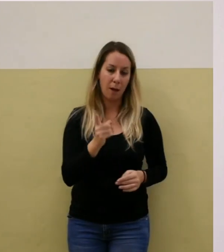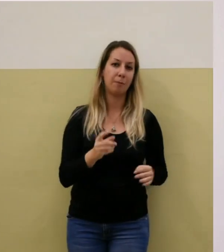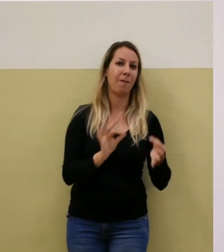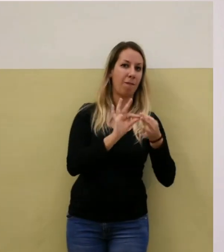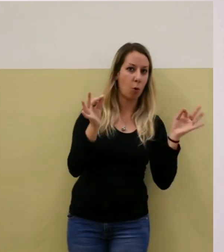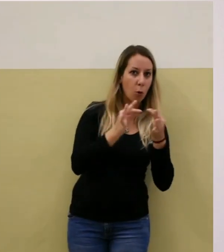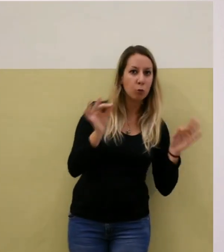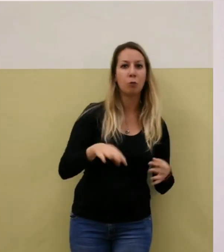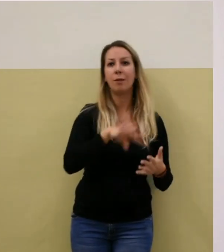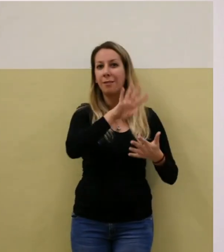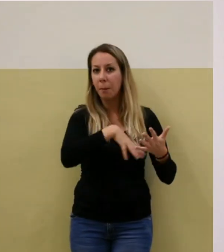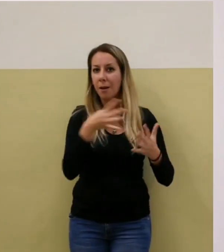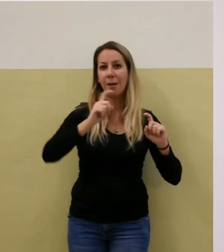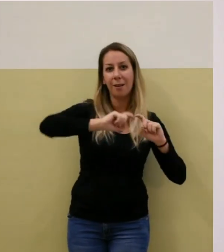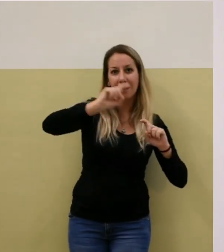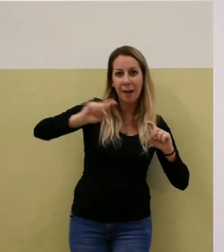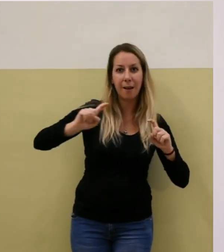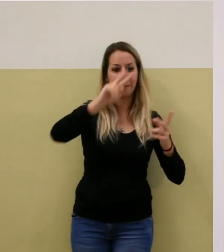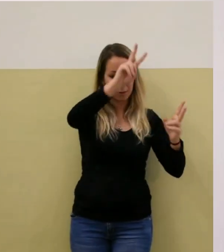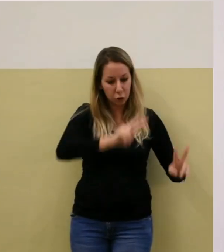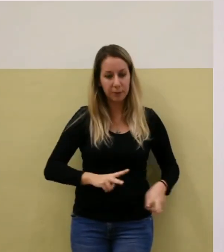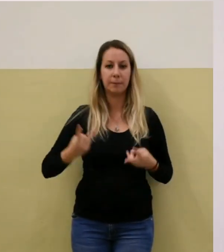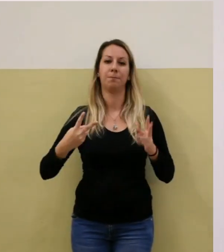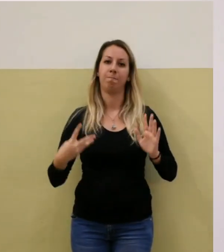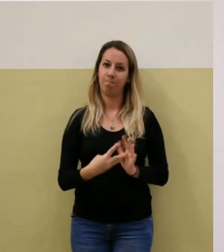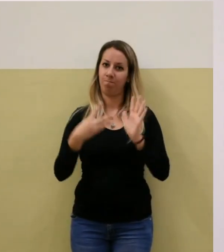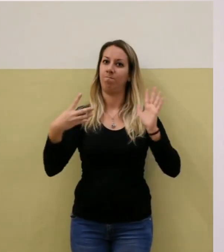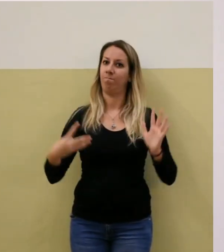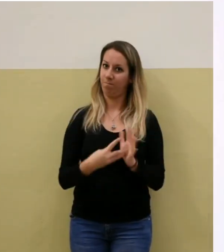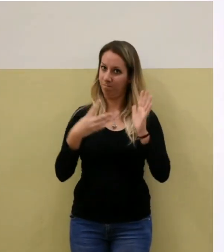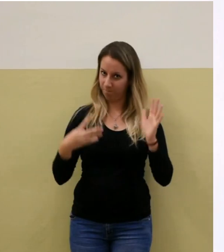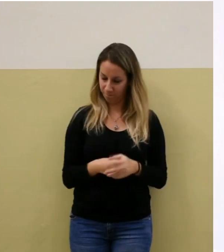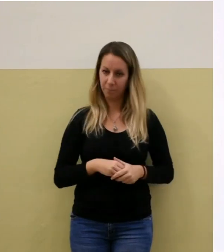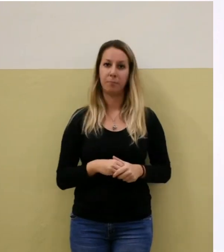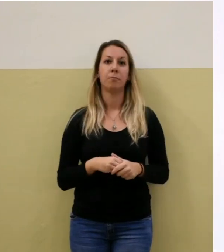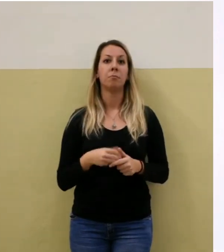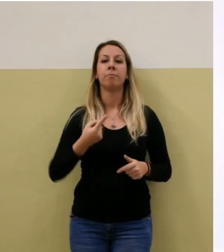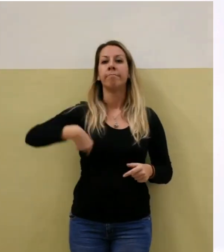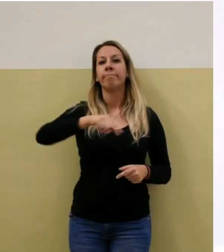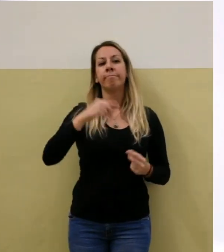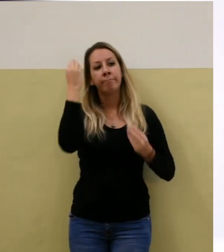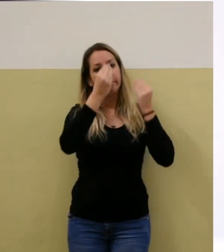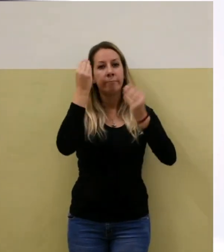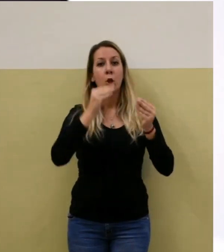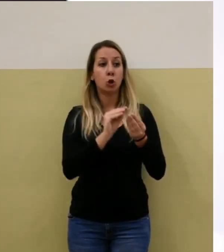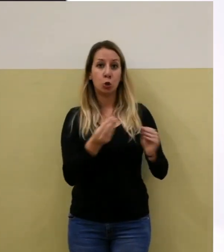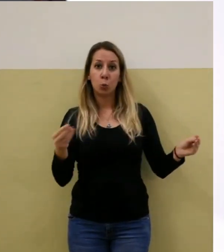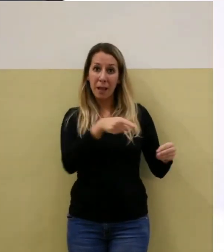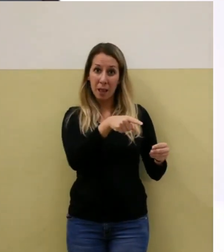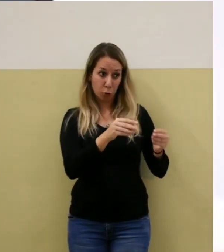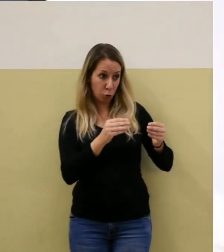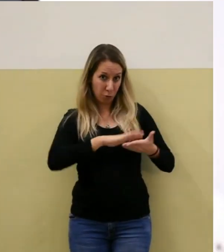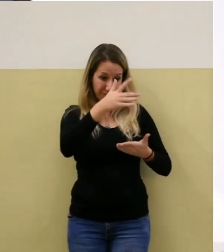grafici e tabelle non tanto Questo è esattamente il focus della nostra ricerca E abbiamo affrontato la